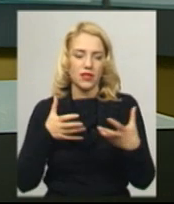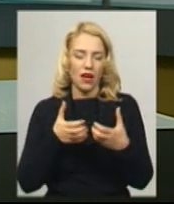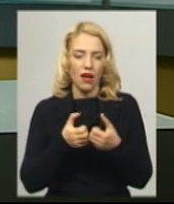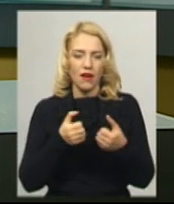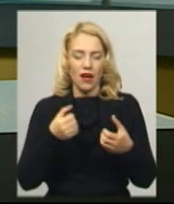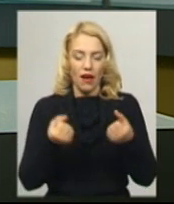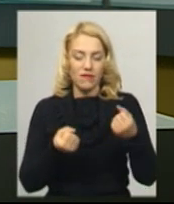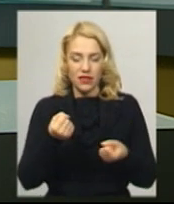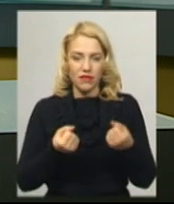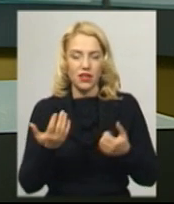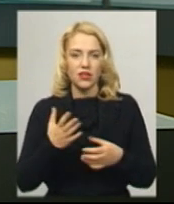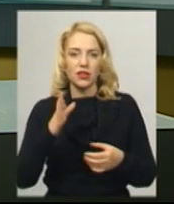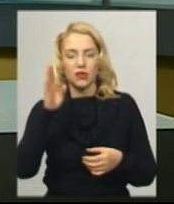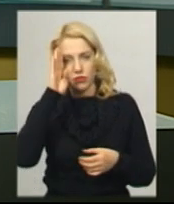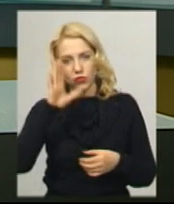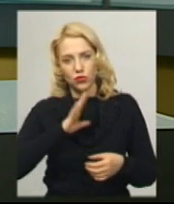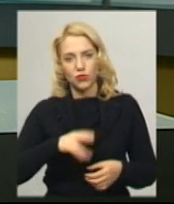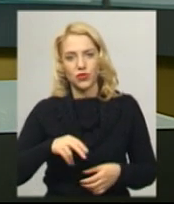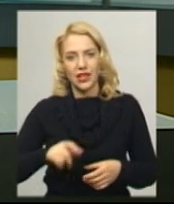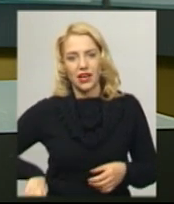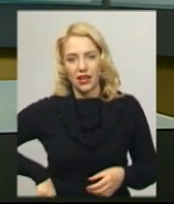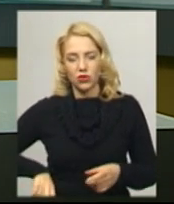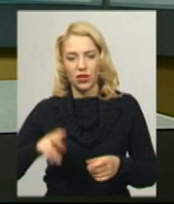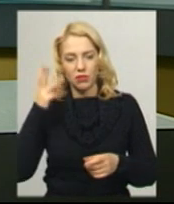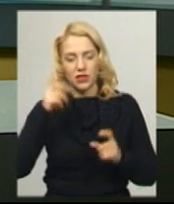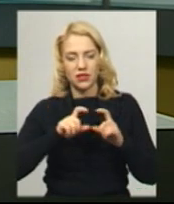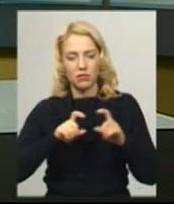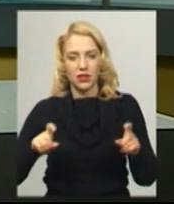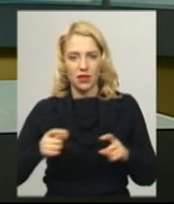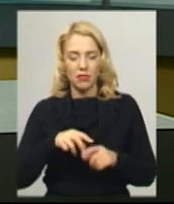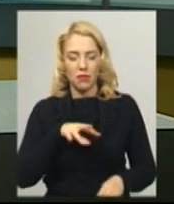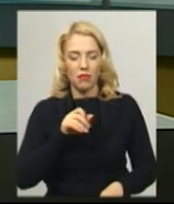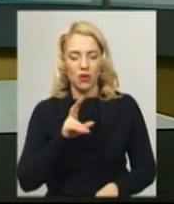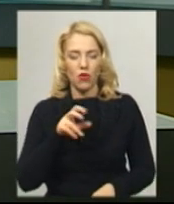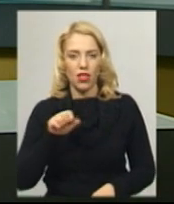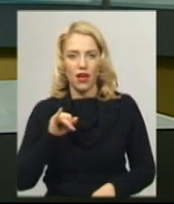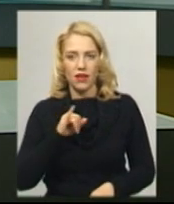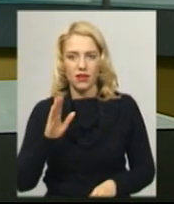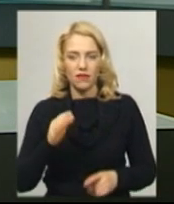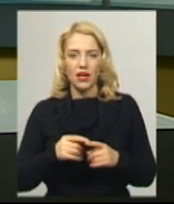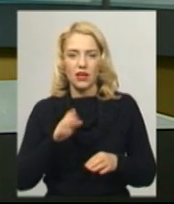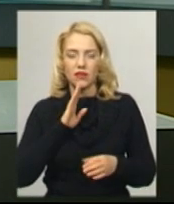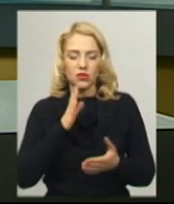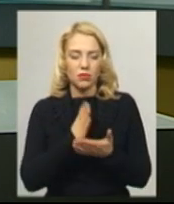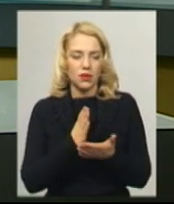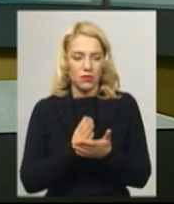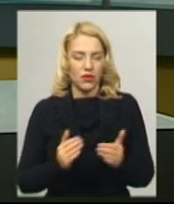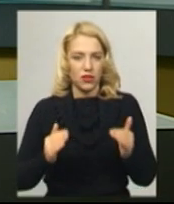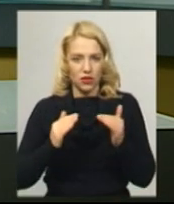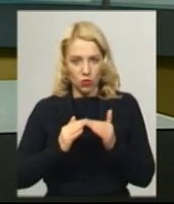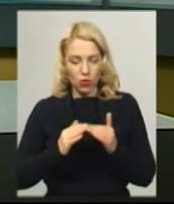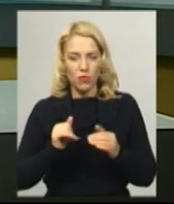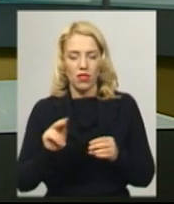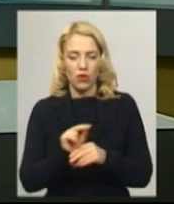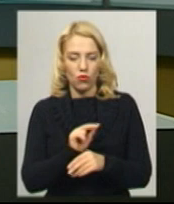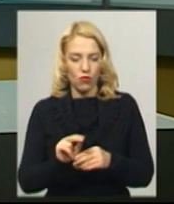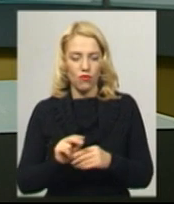якої був тоді директор Хмельницького департаменту освіти Роман Миколаїв. Дівчина продовжує лікування вдома та піднялася з інвалідного візку. Про